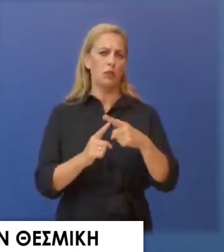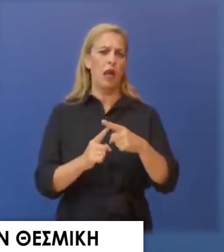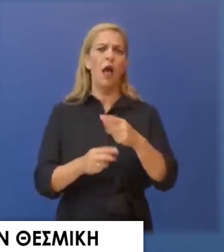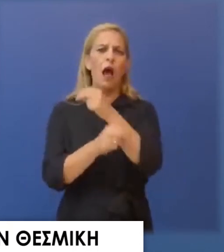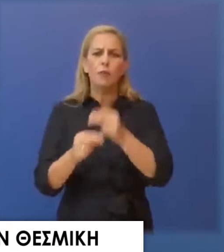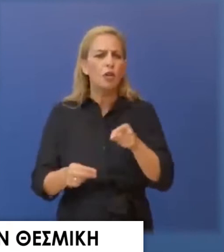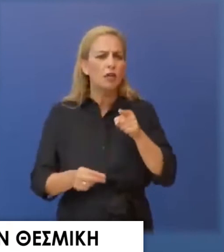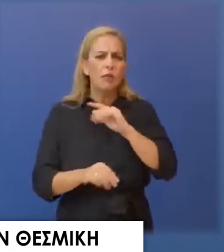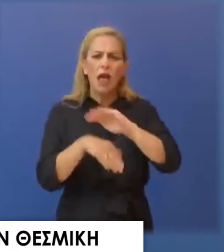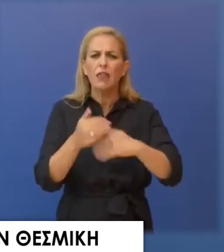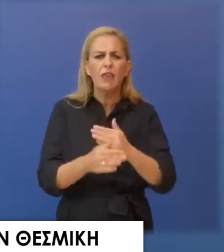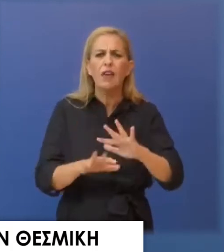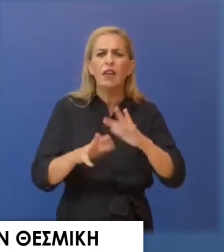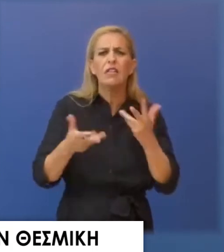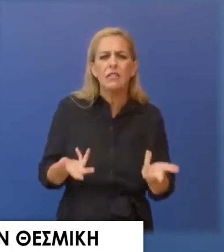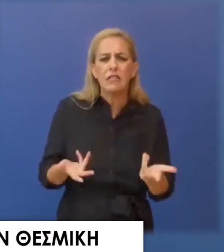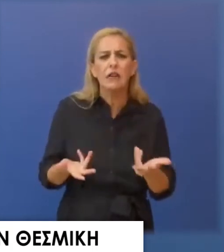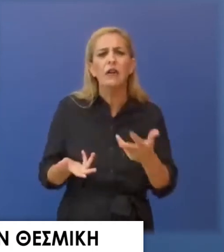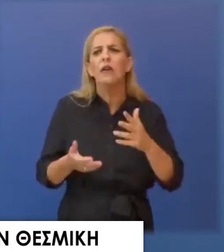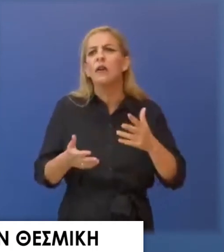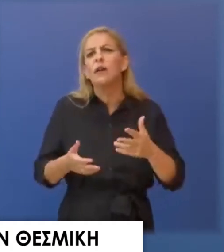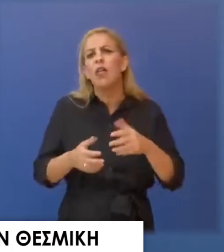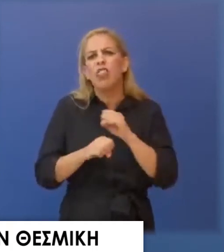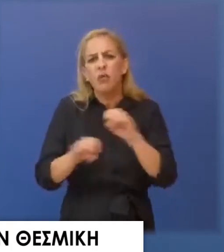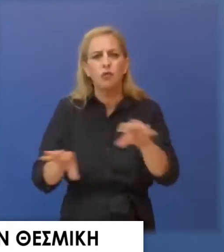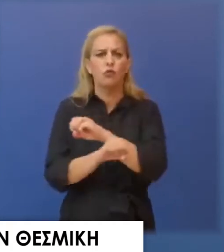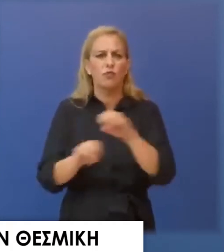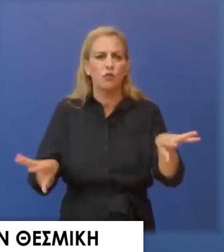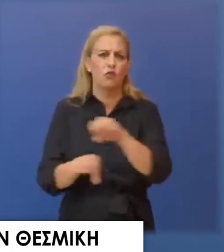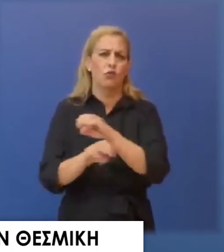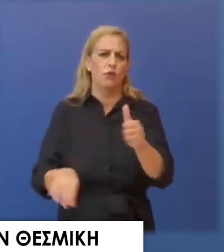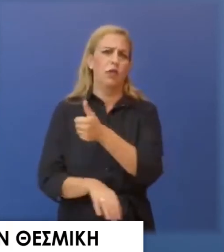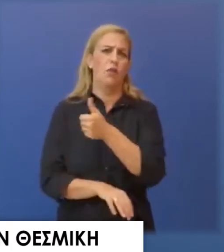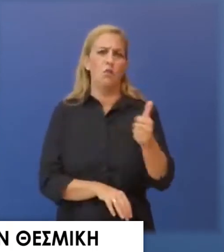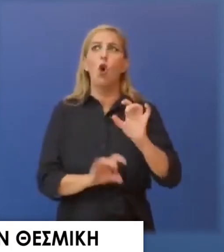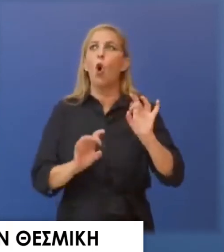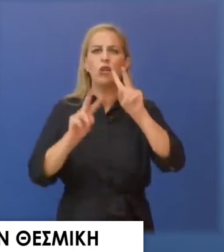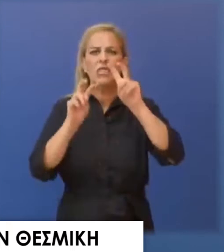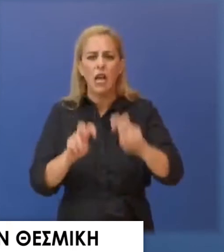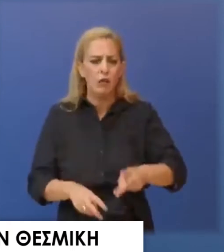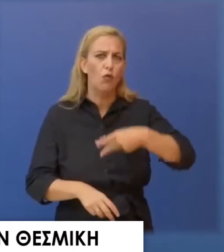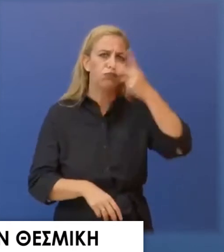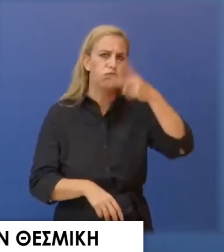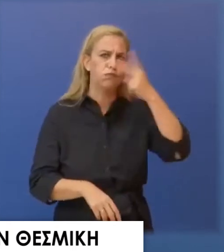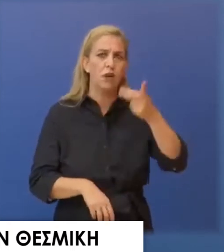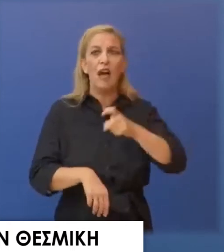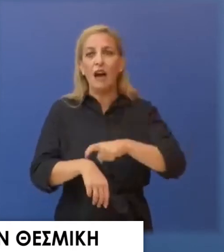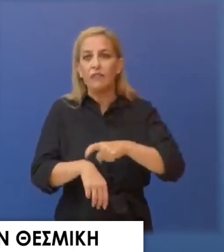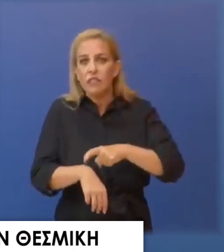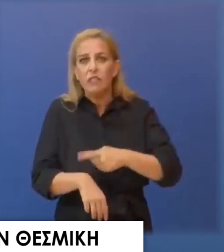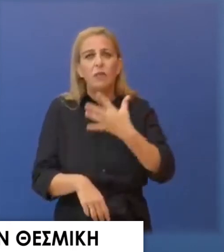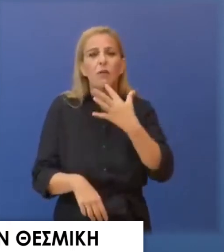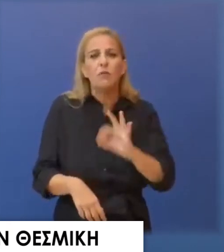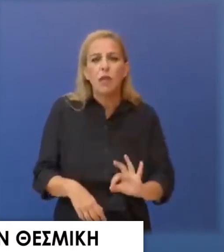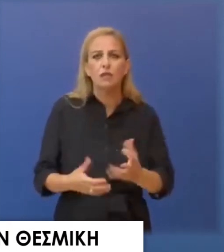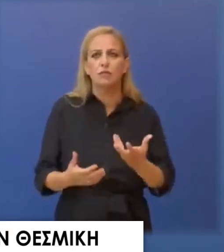είναι η αναπάντητη, άρα και ανεξέλεγκτη δημοσιότητα, λόγω ακριβώς και του γεγονότος ότι οι υπεύθυνοι και οι επώνυμοι θεσμικοί